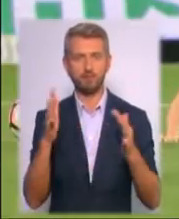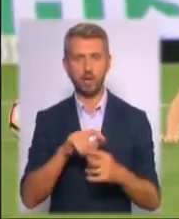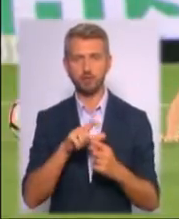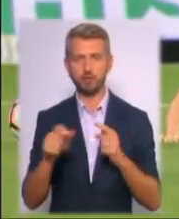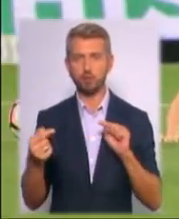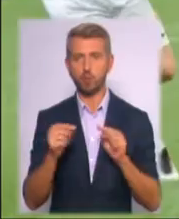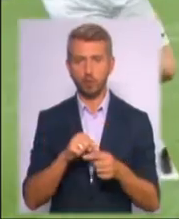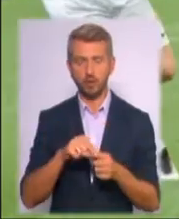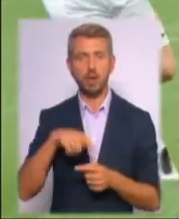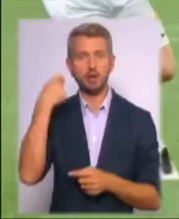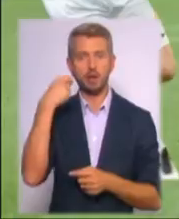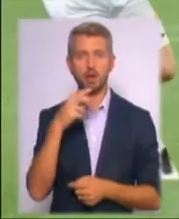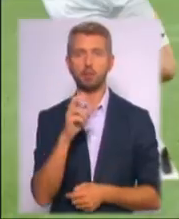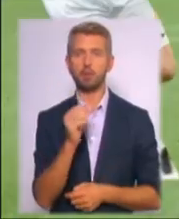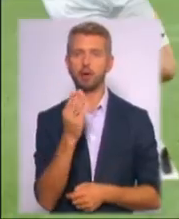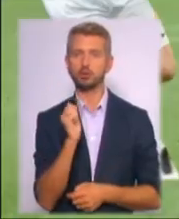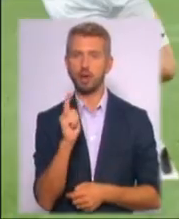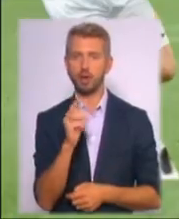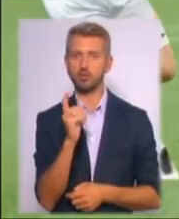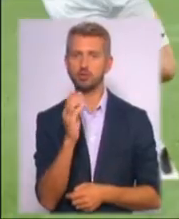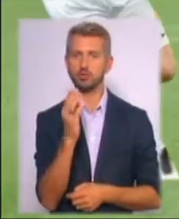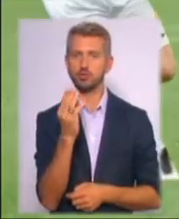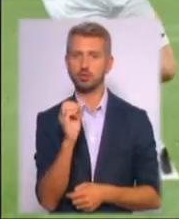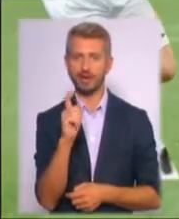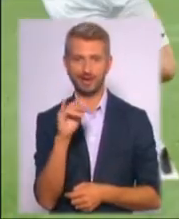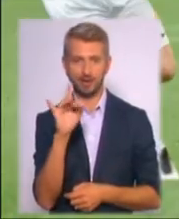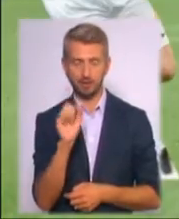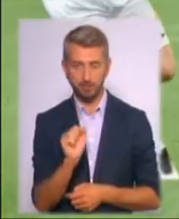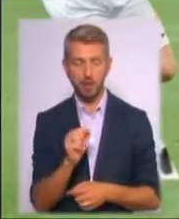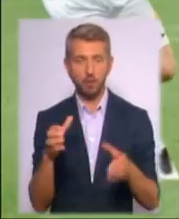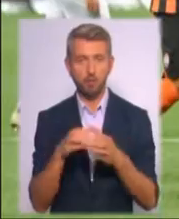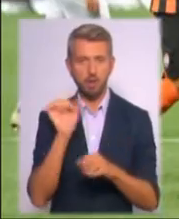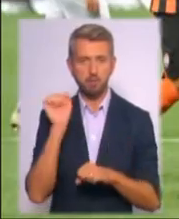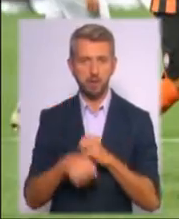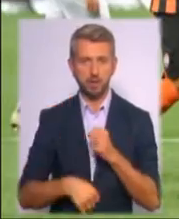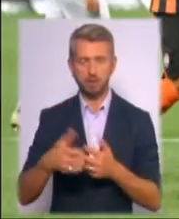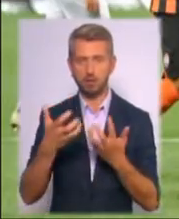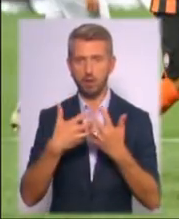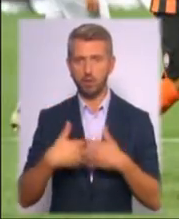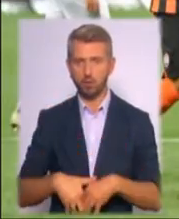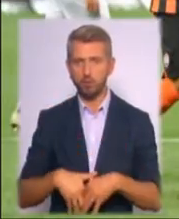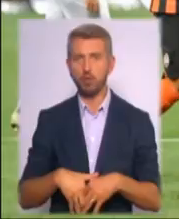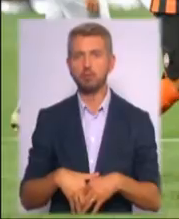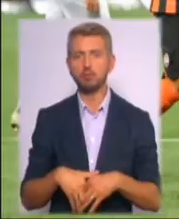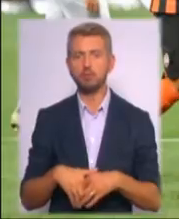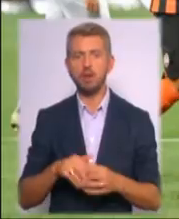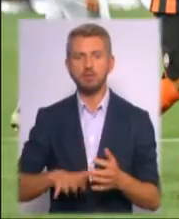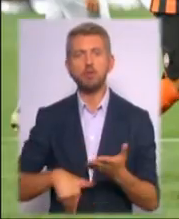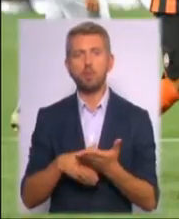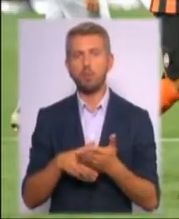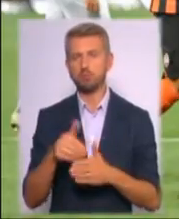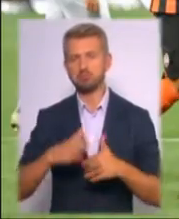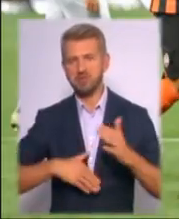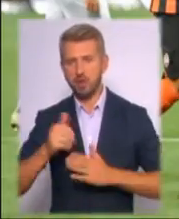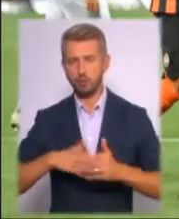проти турецького Башак Шихіра. Команда Пауло Фонцекі переграла свого суперника за рахунок класу футболістів і прогнозовано